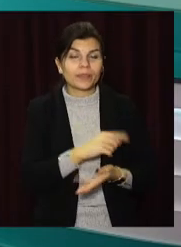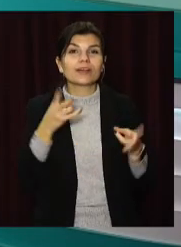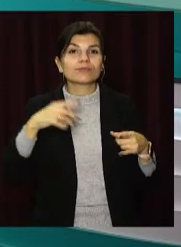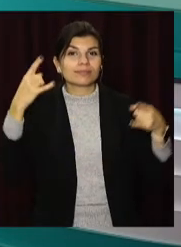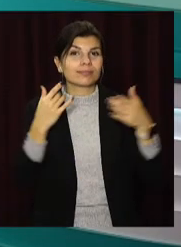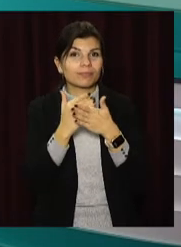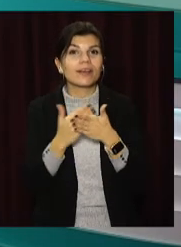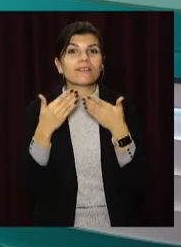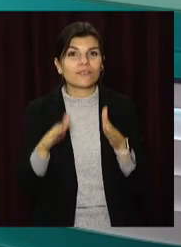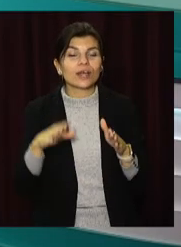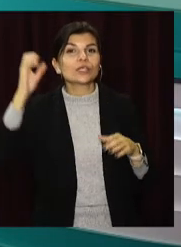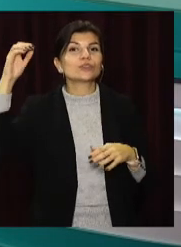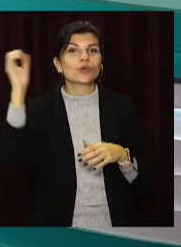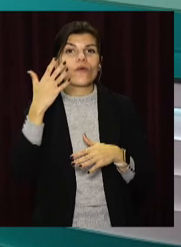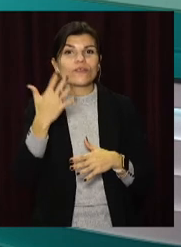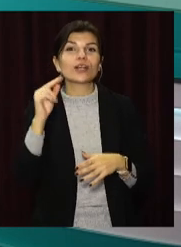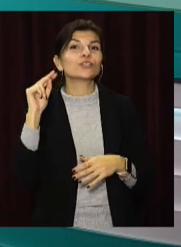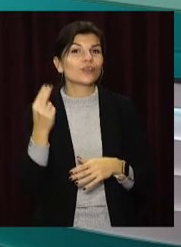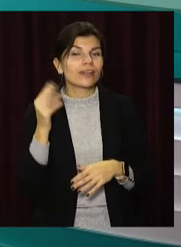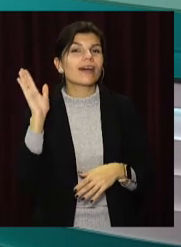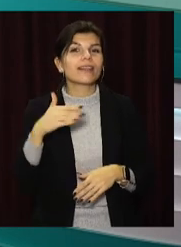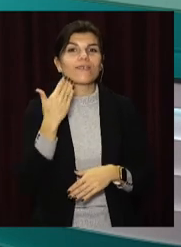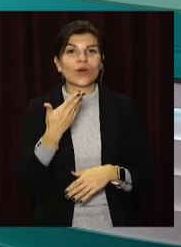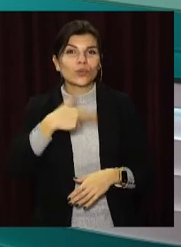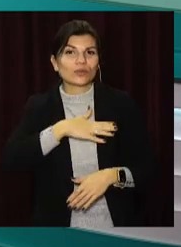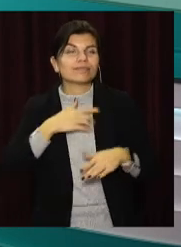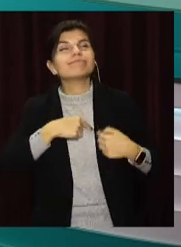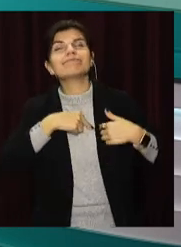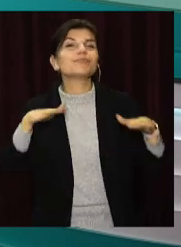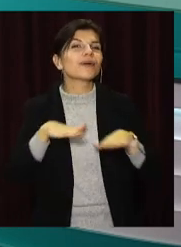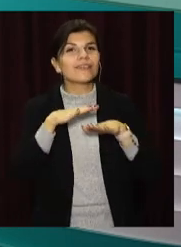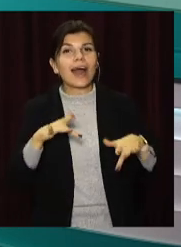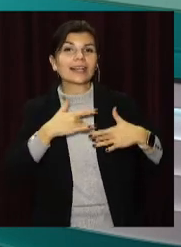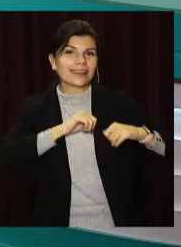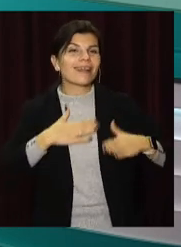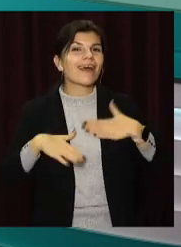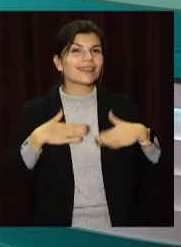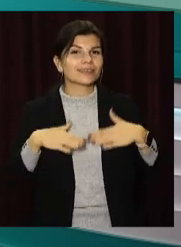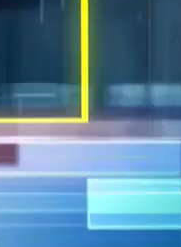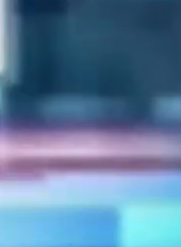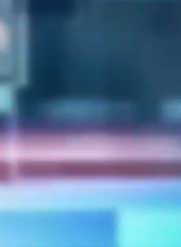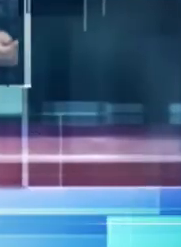Залишайтесь з відкритим. Сонячного вам четверга. Нехай ваша душа співає, а серце радіє.